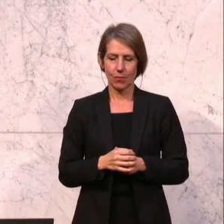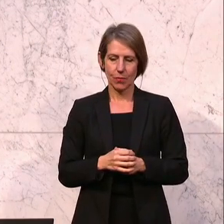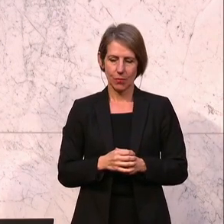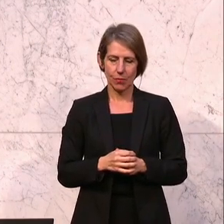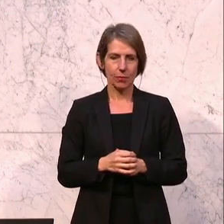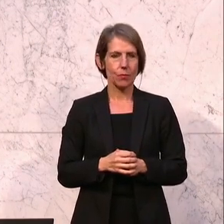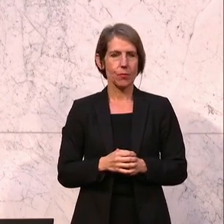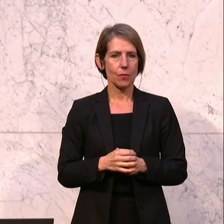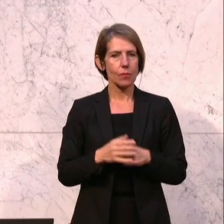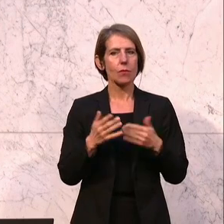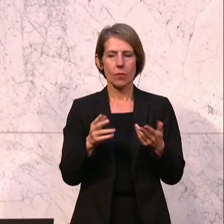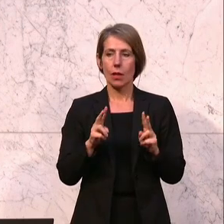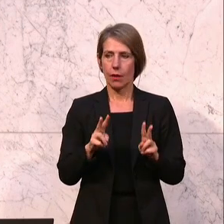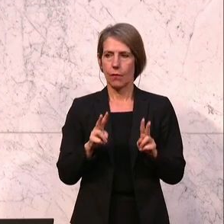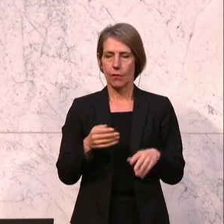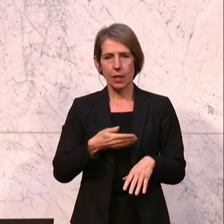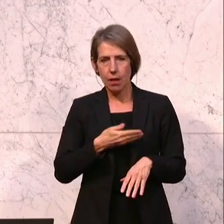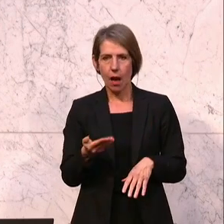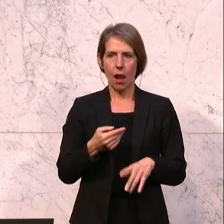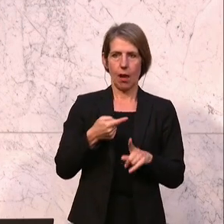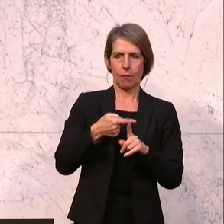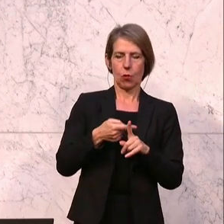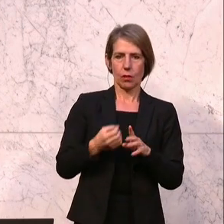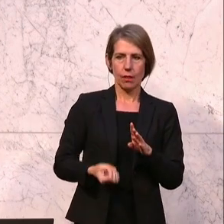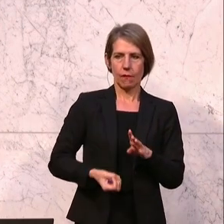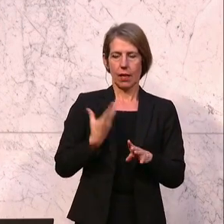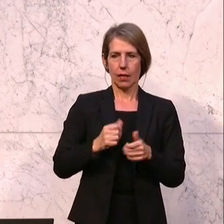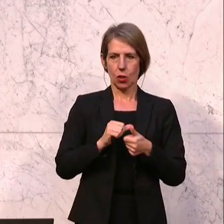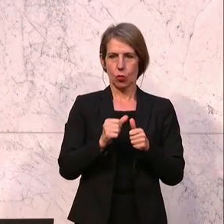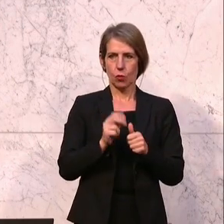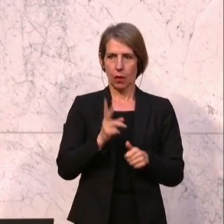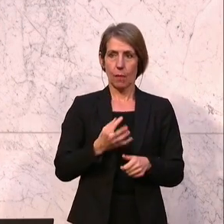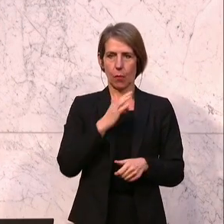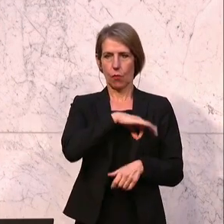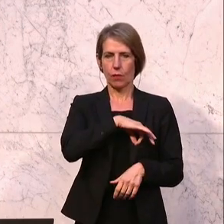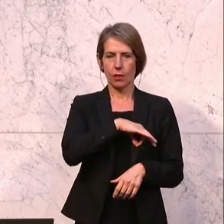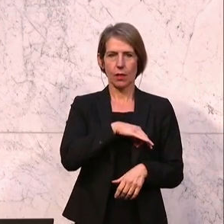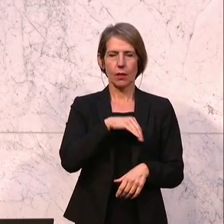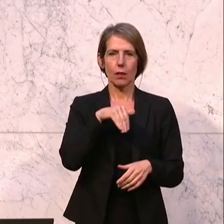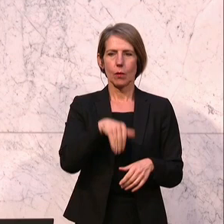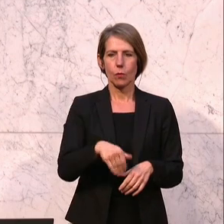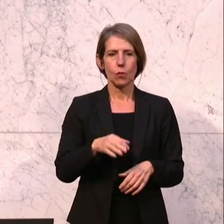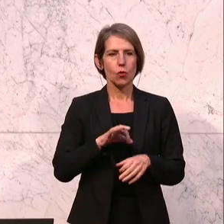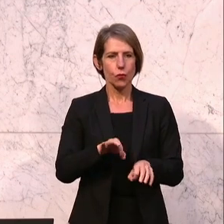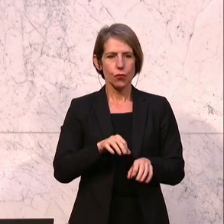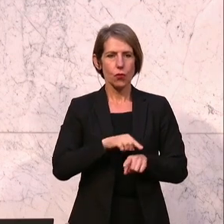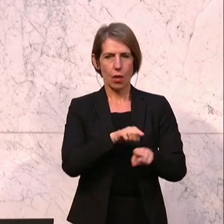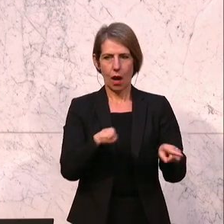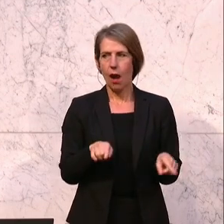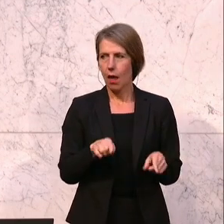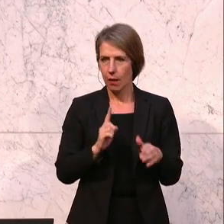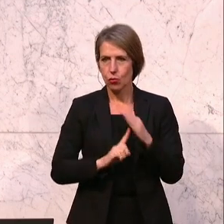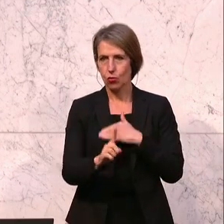Aber damit da wirklich alle von den positiven Effekten des Sports profitieren können, muss er natürlich auch für alle zugänglich sein.